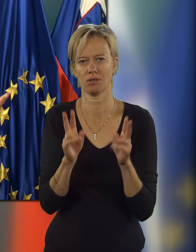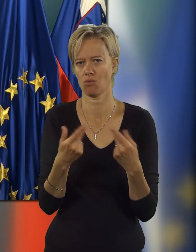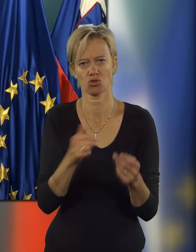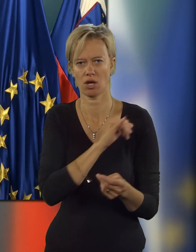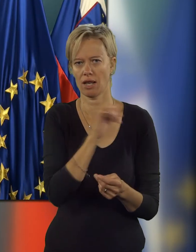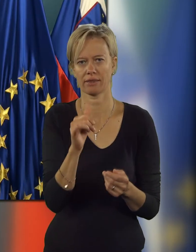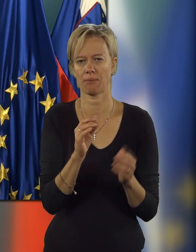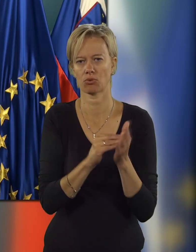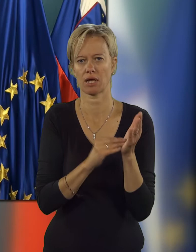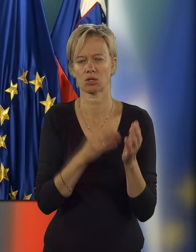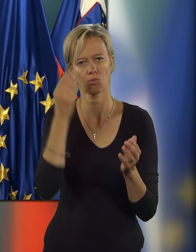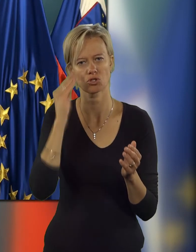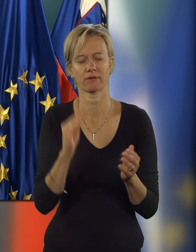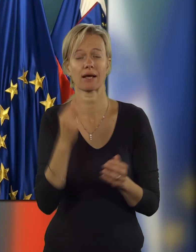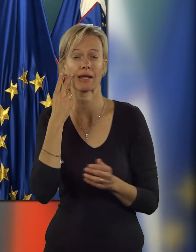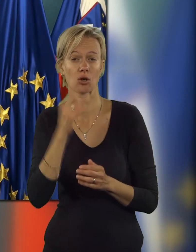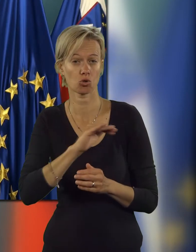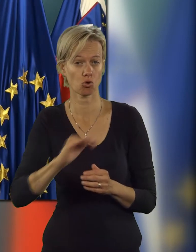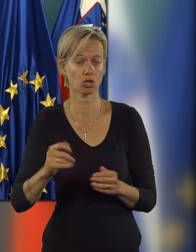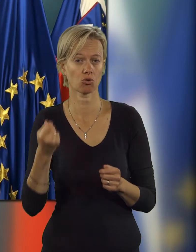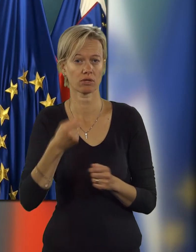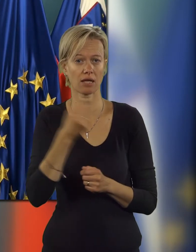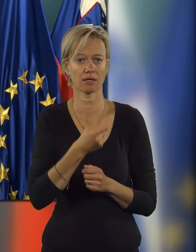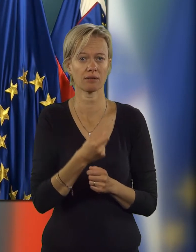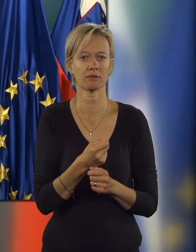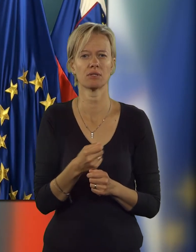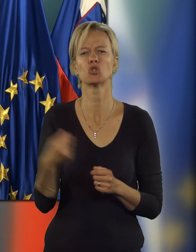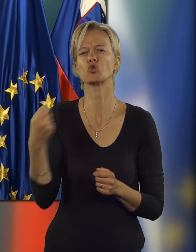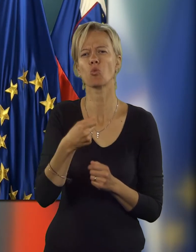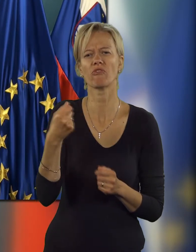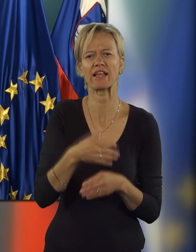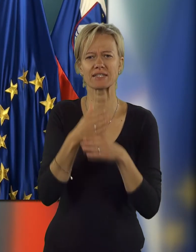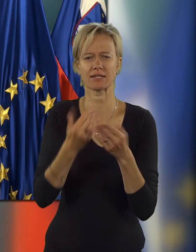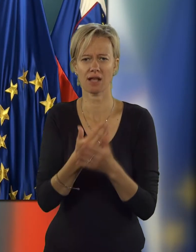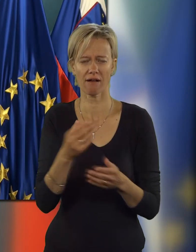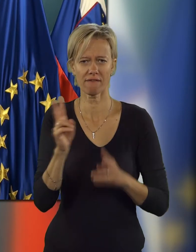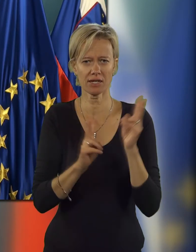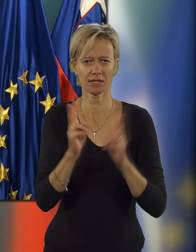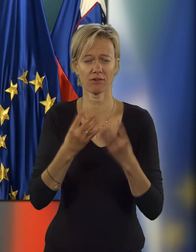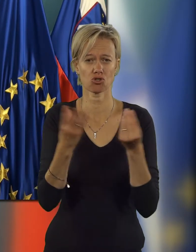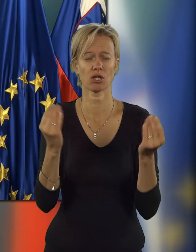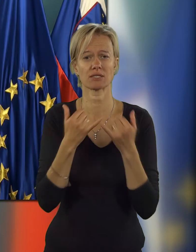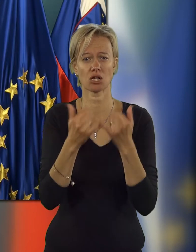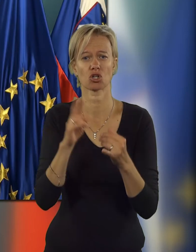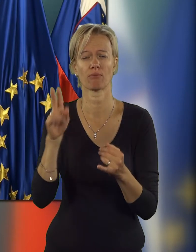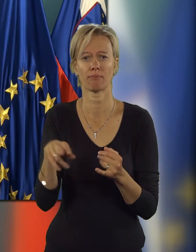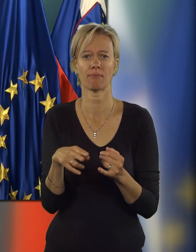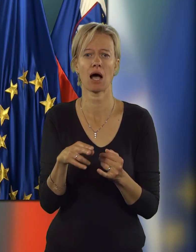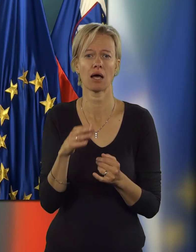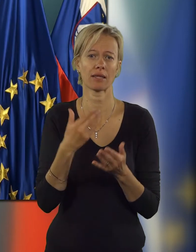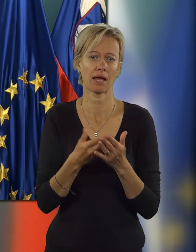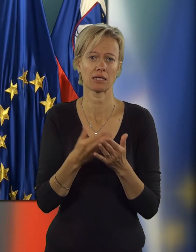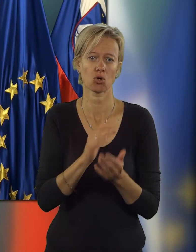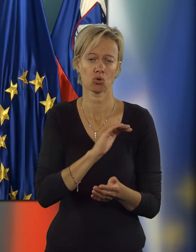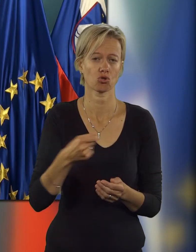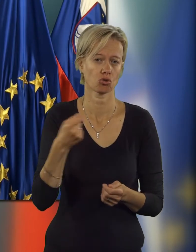moreš letne podatke upoštevati. Ker se tiče otroškega dodatka, potem predvsem subvencija za vrtec, kjer večina staršev ima